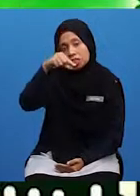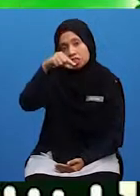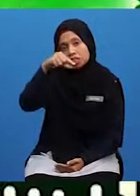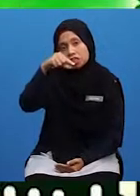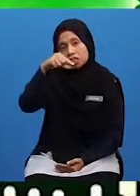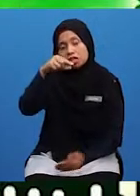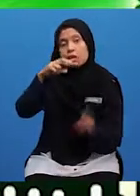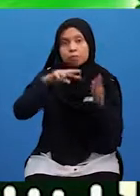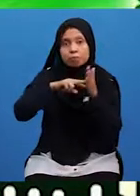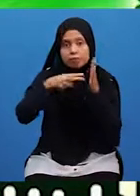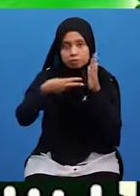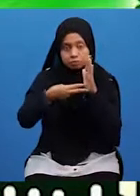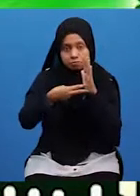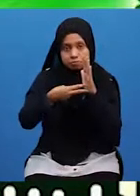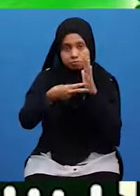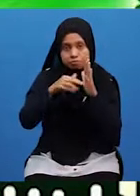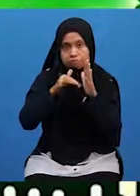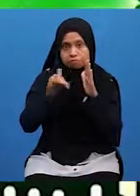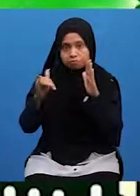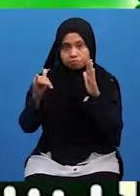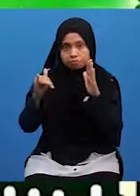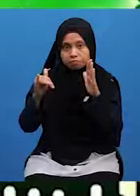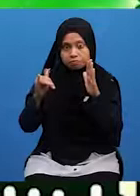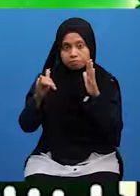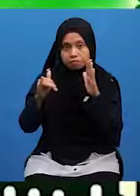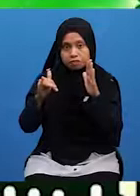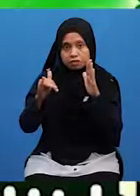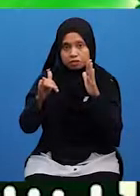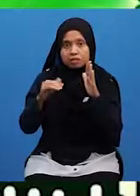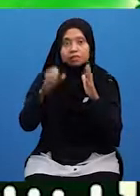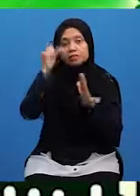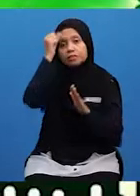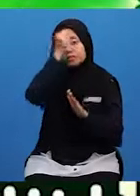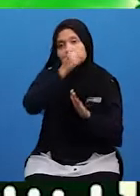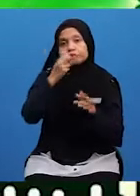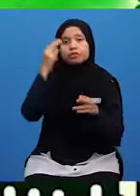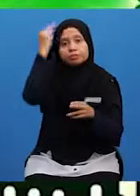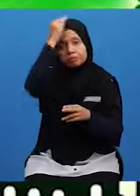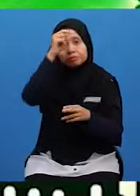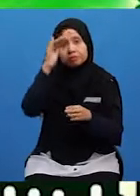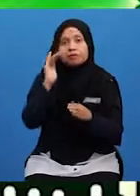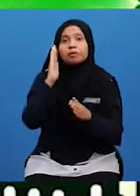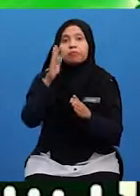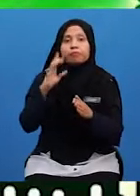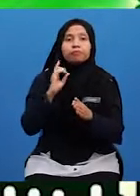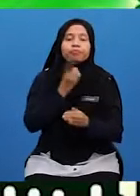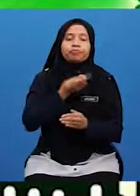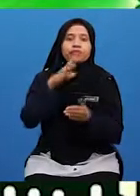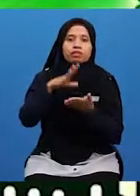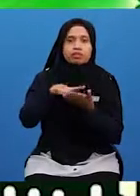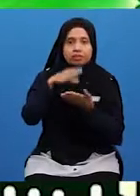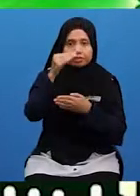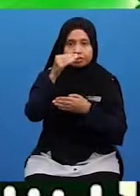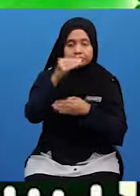satu sifat wajib Nabi yang akan kita pelajari hari ini Sebagai